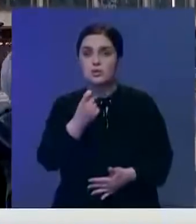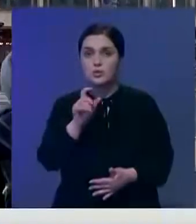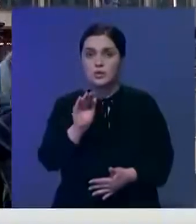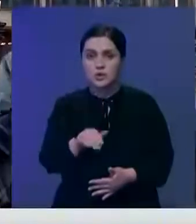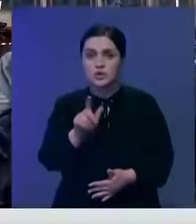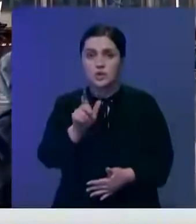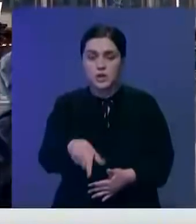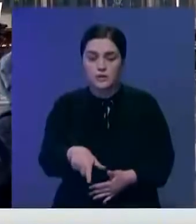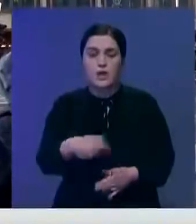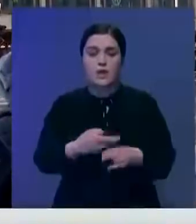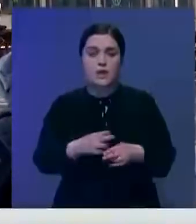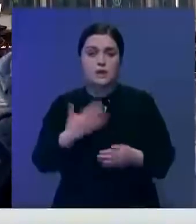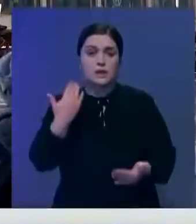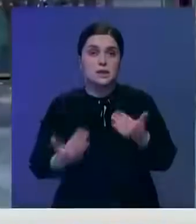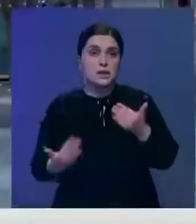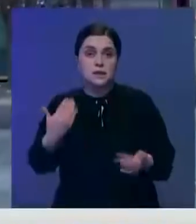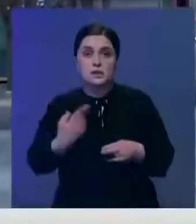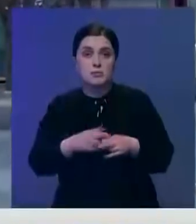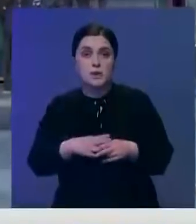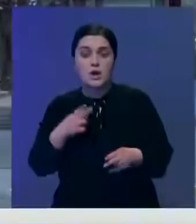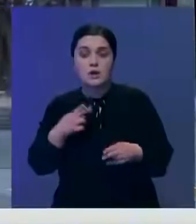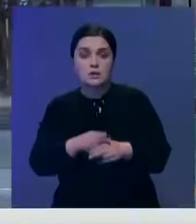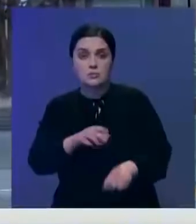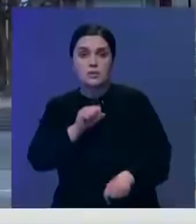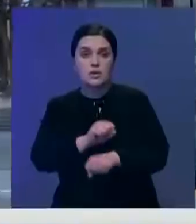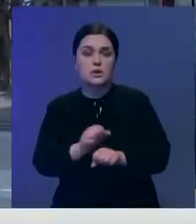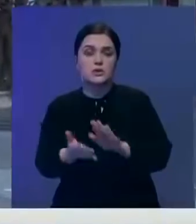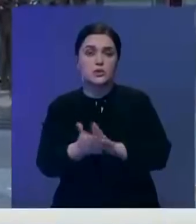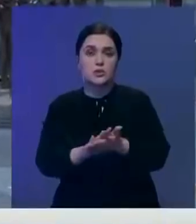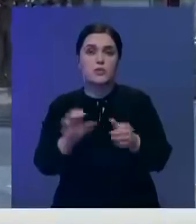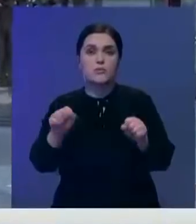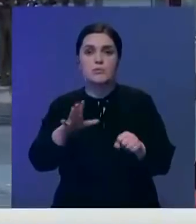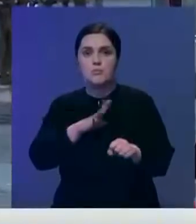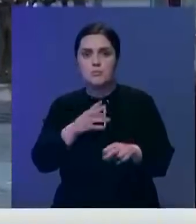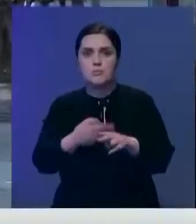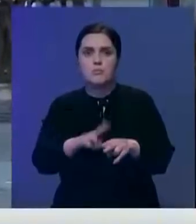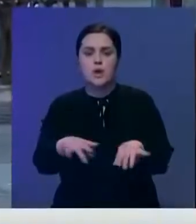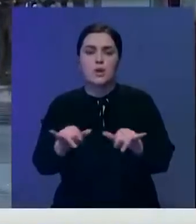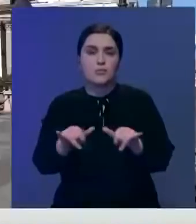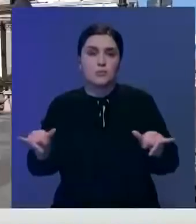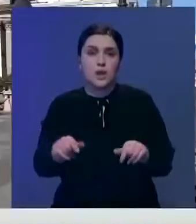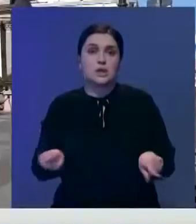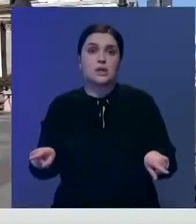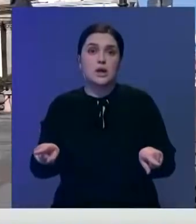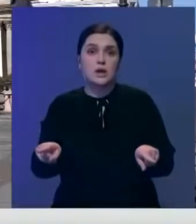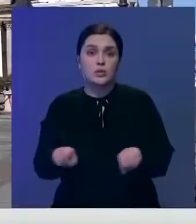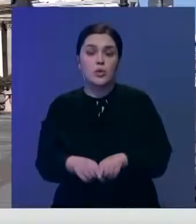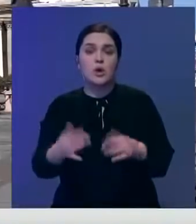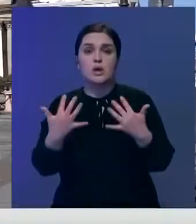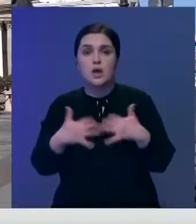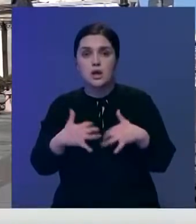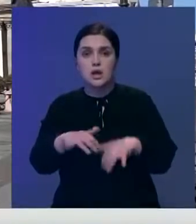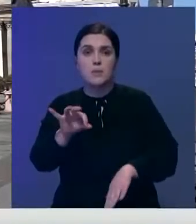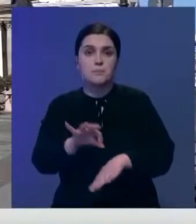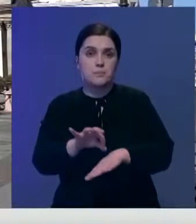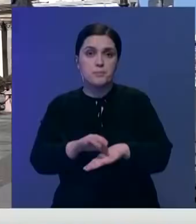По словам экспертов, если не принять меры, то ситуация может выйти из-под контроля. При такой тенденции количество больных